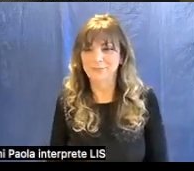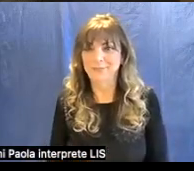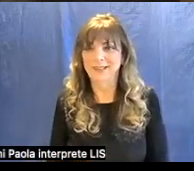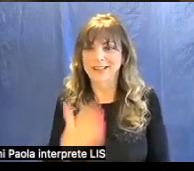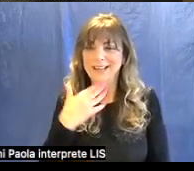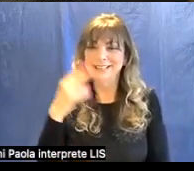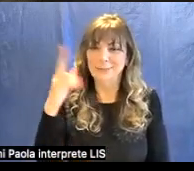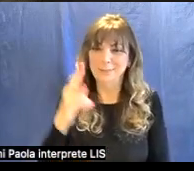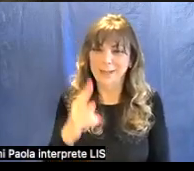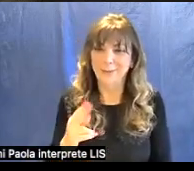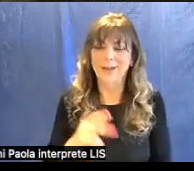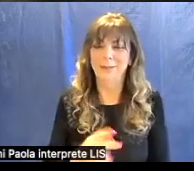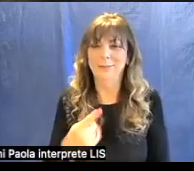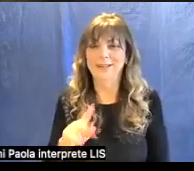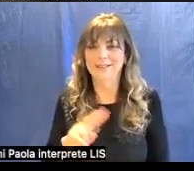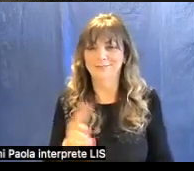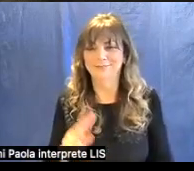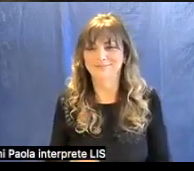Paola Jenny